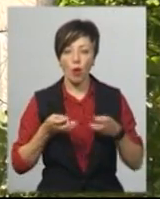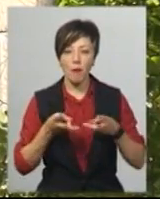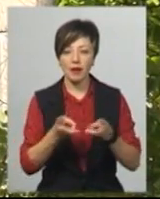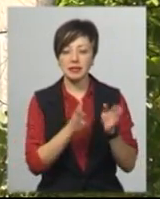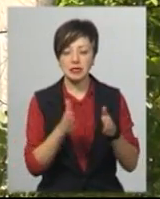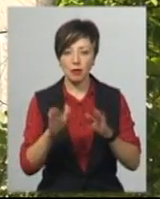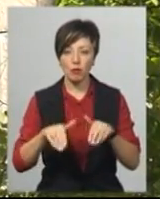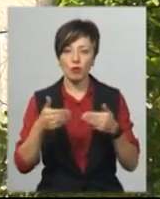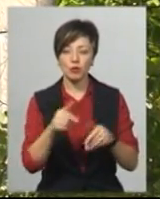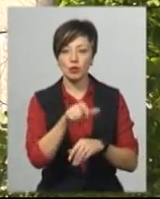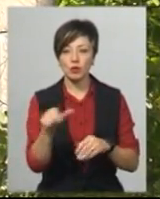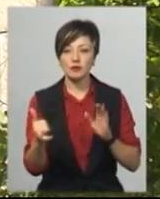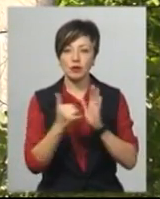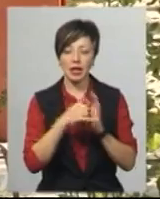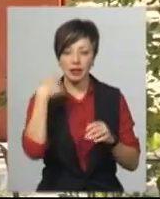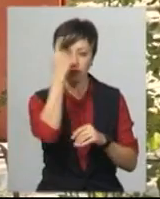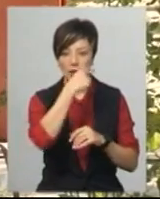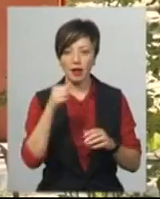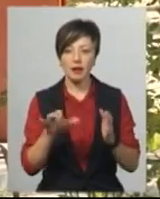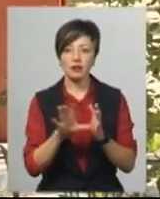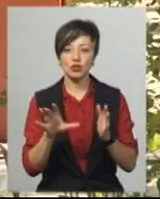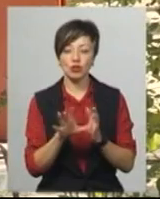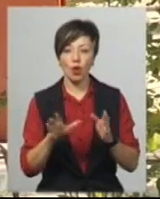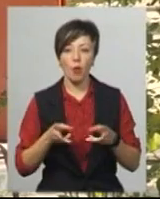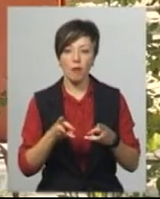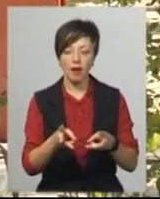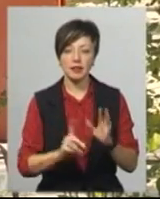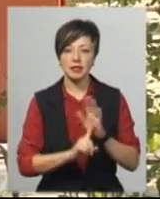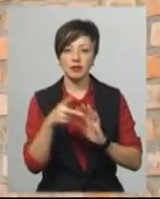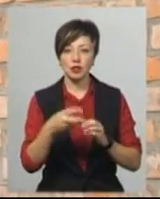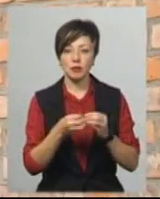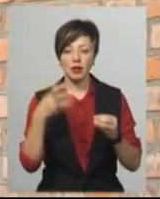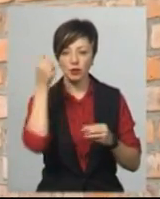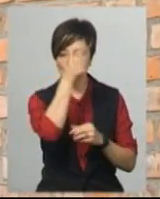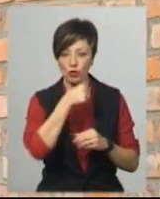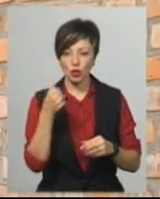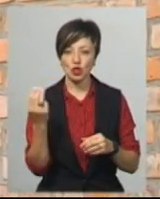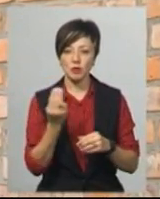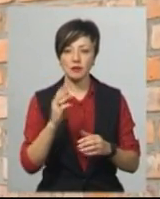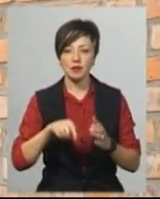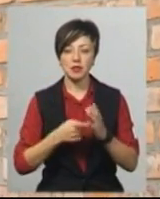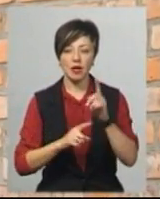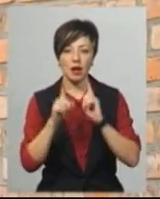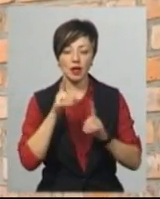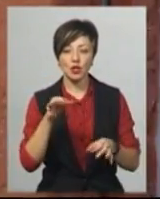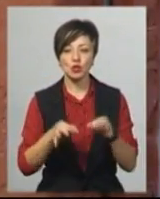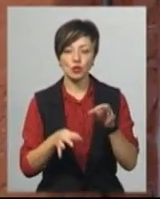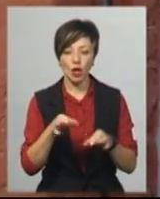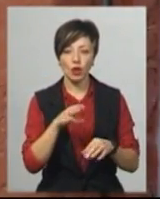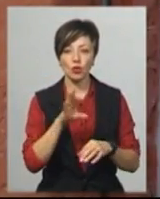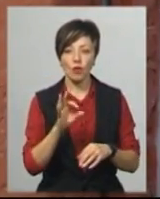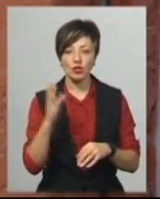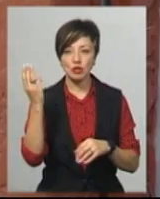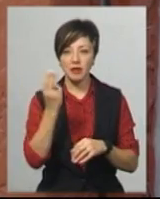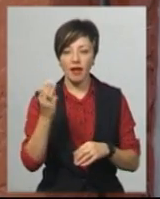Чоловік пропонує мешканцям встановити індивідуальне електричне опалення. З 2015 року Шепетівська міська рада судиться з ТОВ «Шепетівка